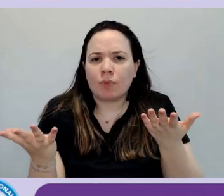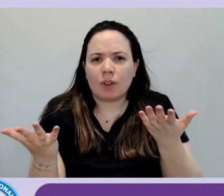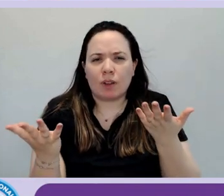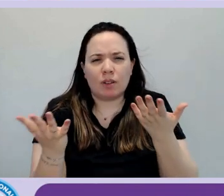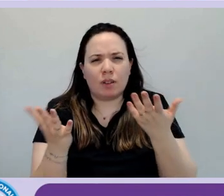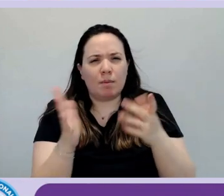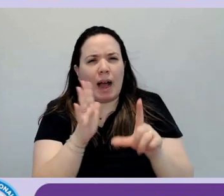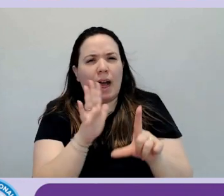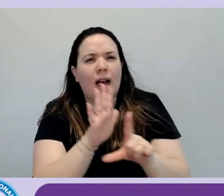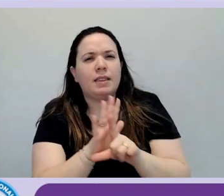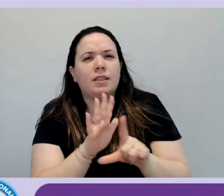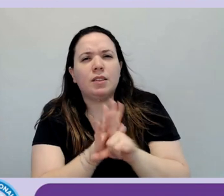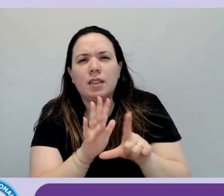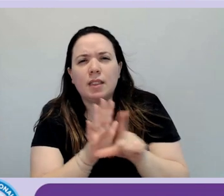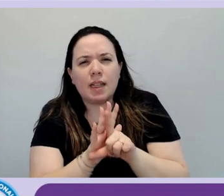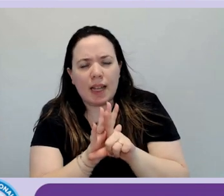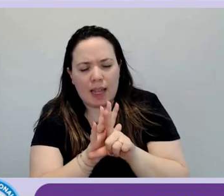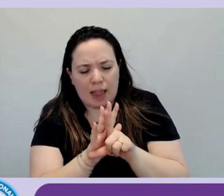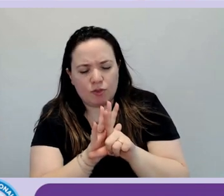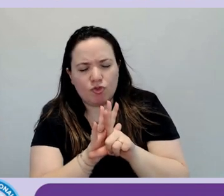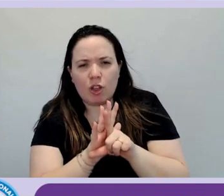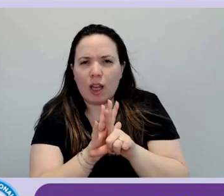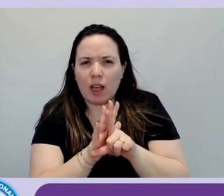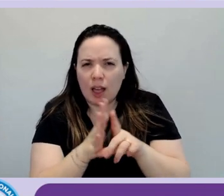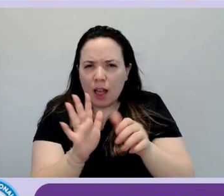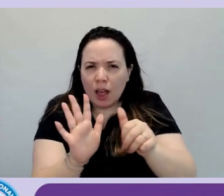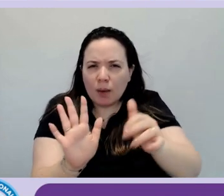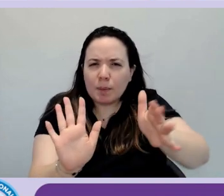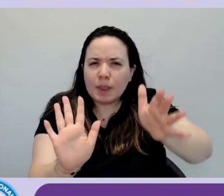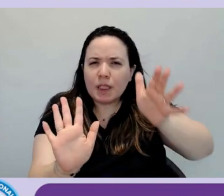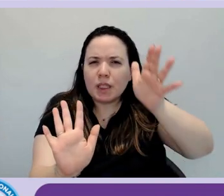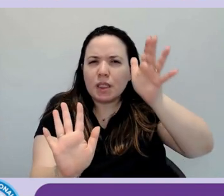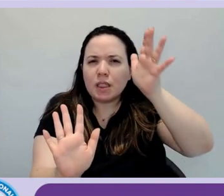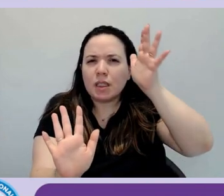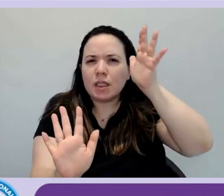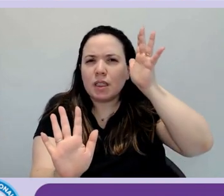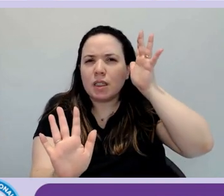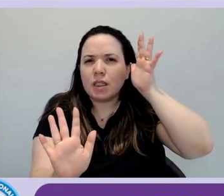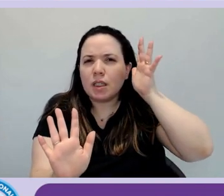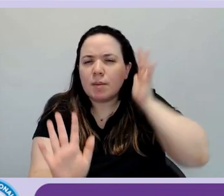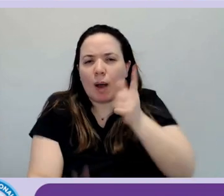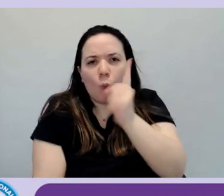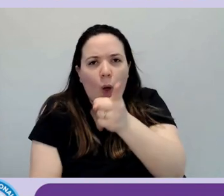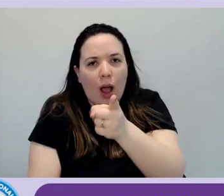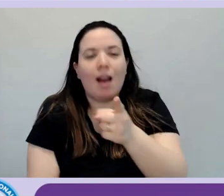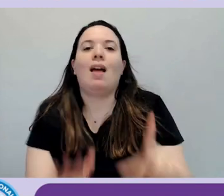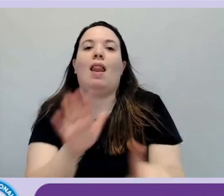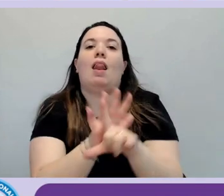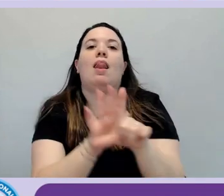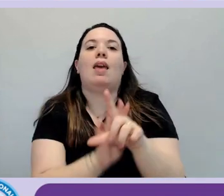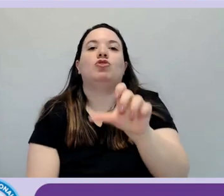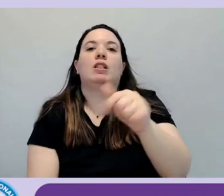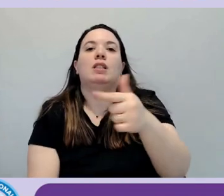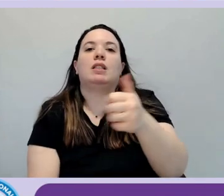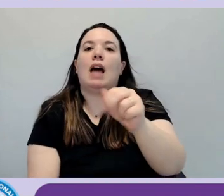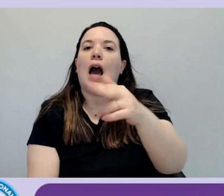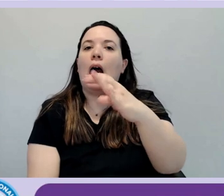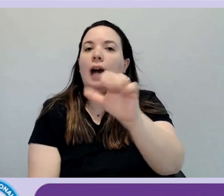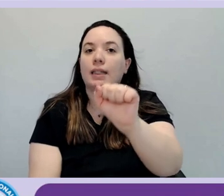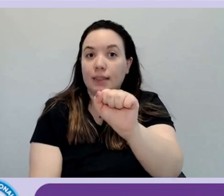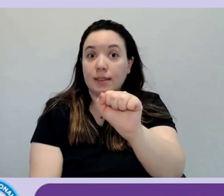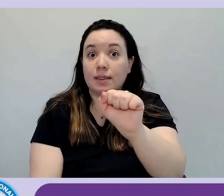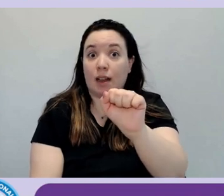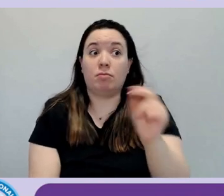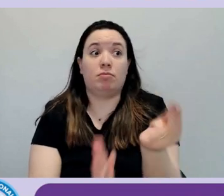gli ha potenziate che le ha rese applicabili al mondo del digitale? La legge stanca. Legge stanca che è